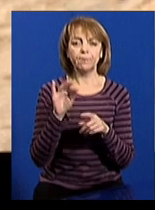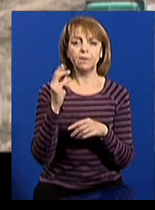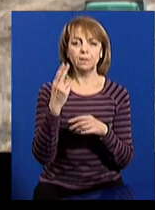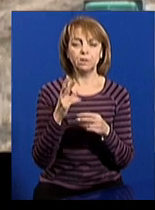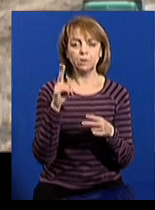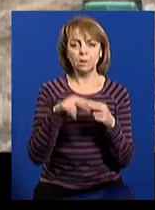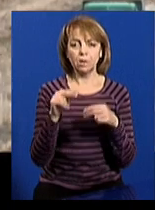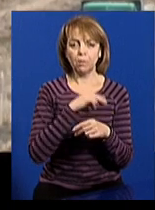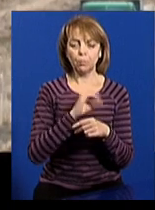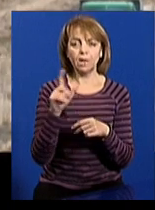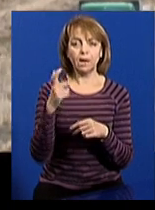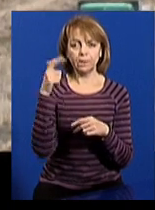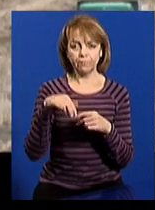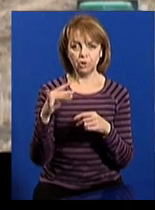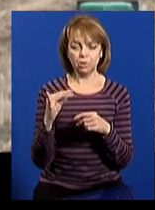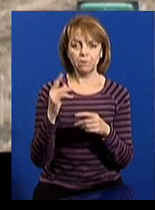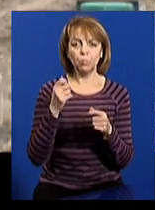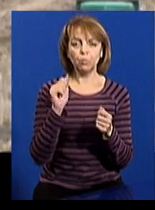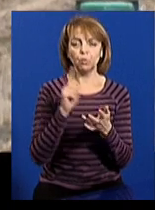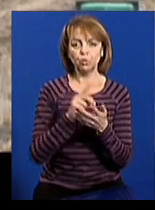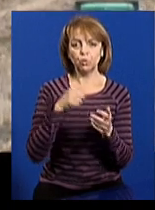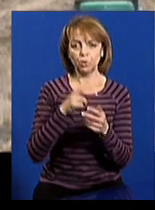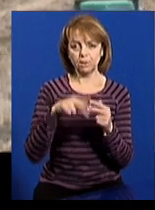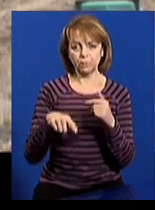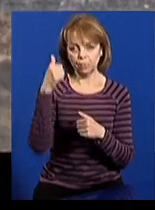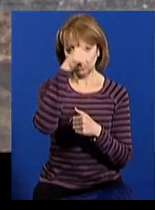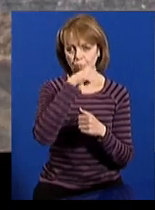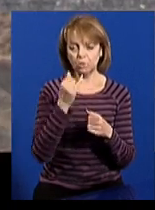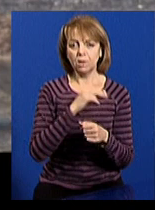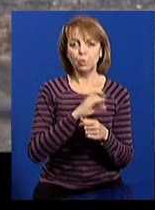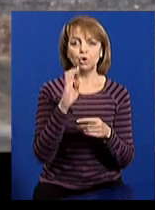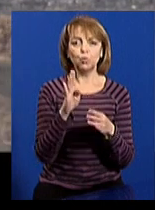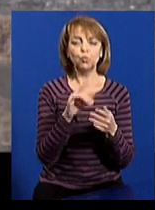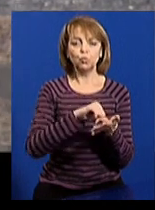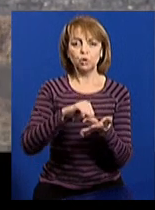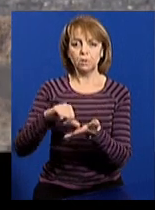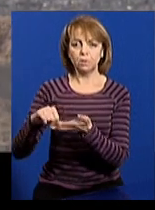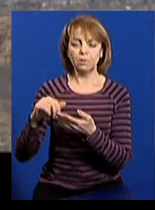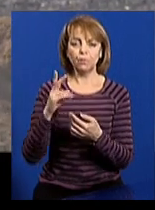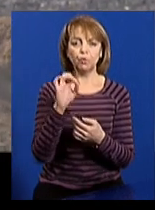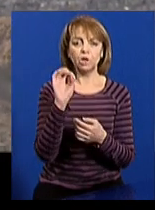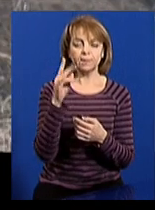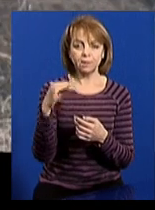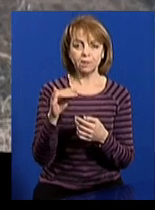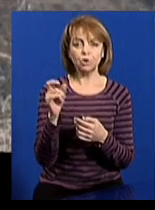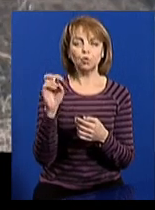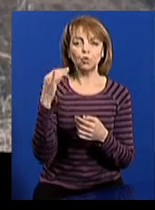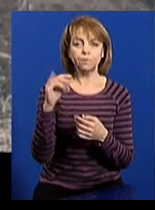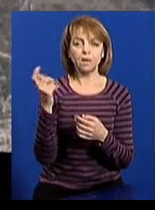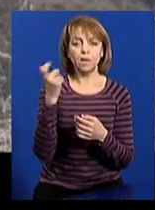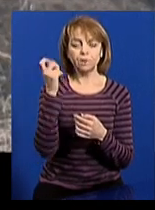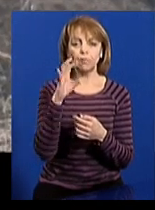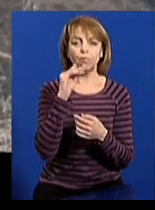завершити роботи на Харківщині мають до кінця цього року. Нині працюють на чотирьох ділянках – у Дворічанському, Золочівському, Харківському та